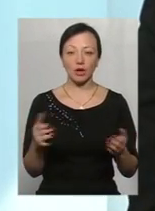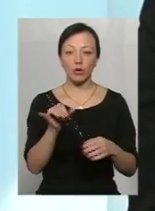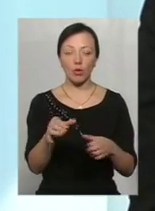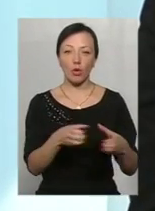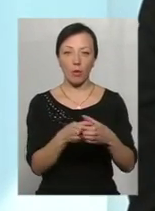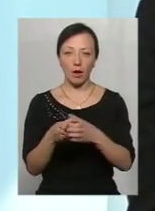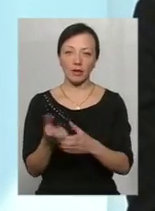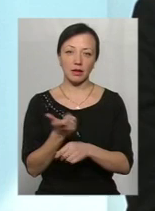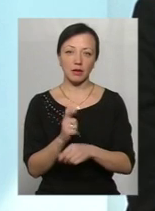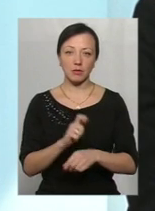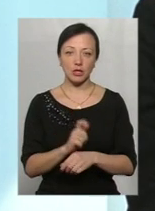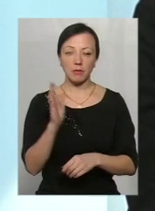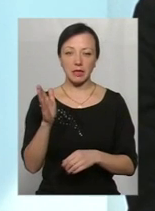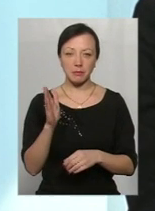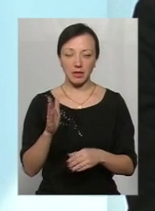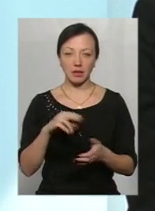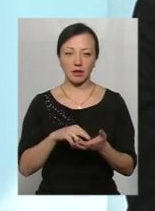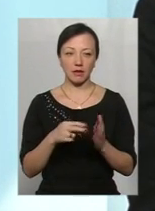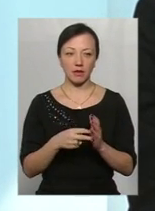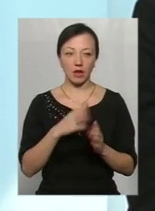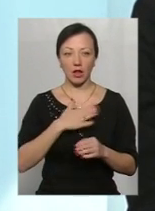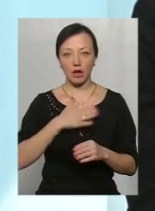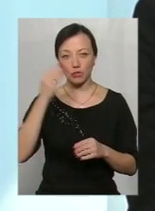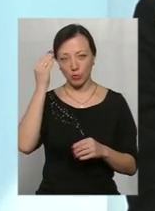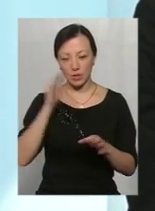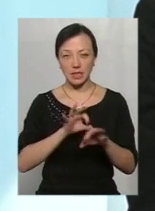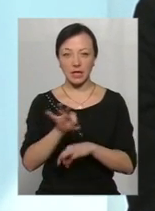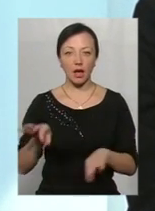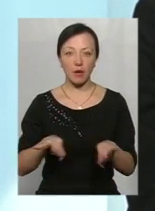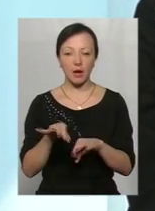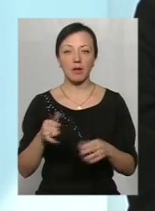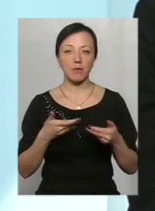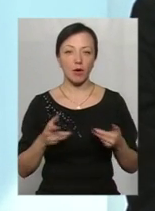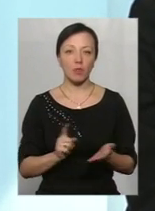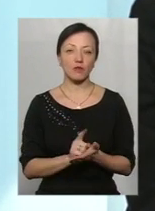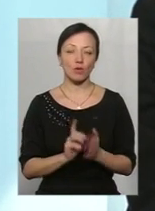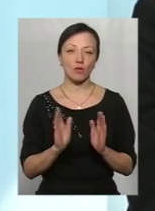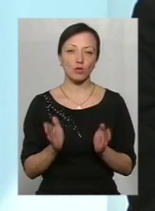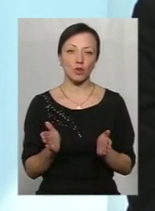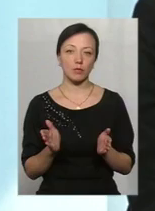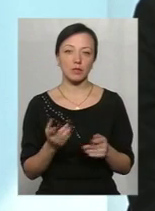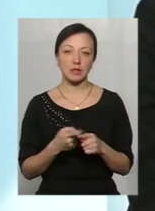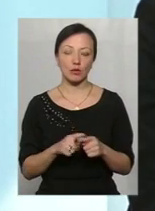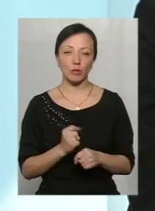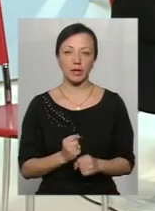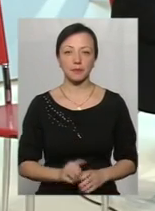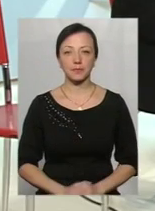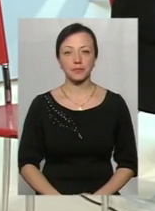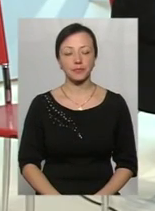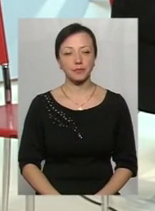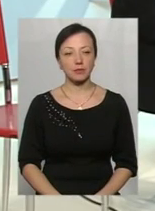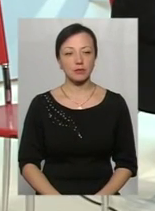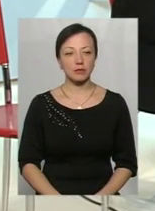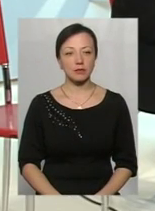громадах. Оце найбільш перспективна, на наш погляд, схема, і ми обов'язково будемо це робити. А